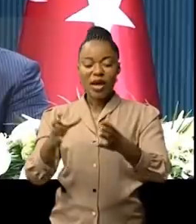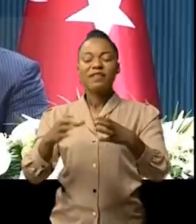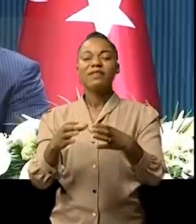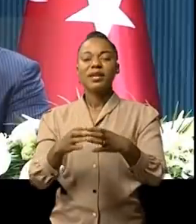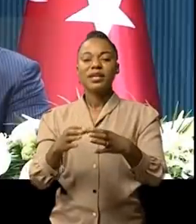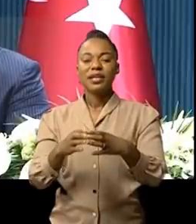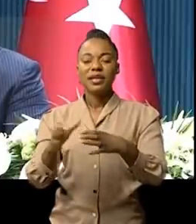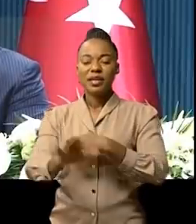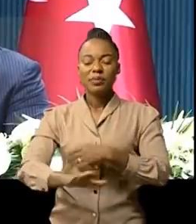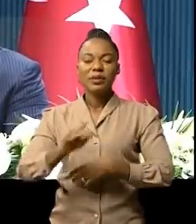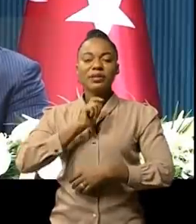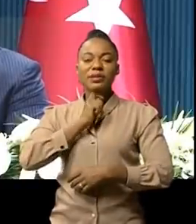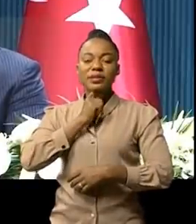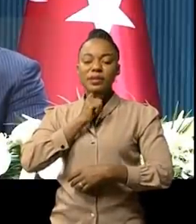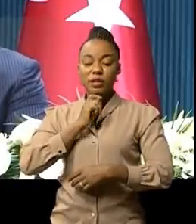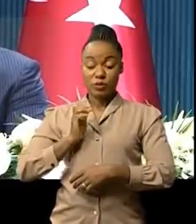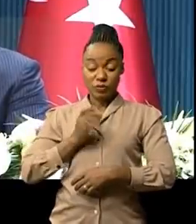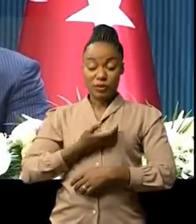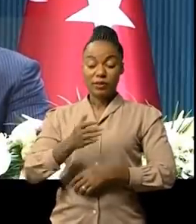la Turquie, votre pays.